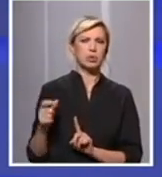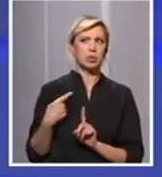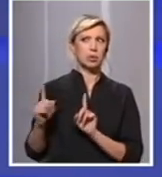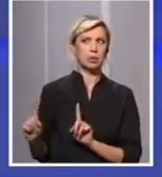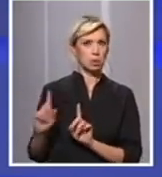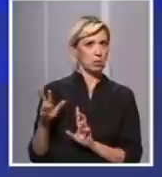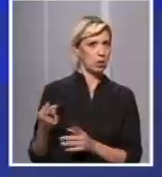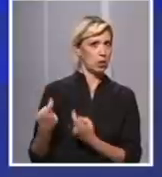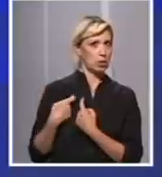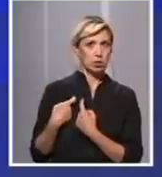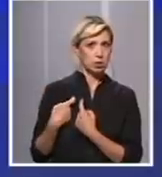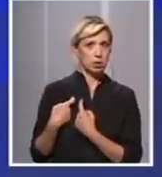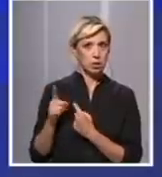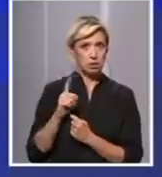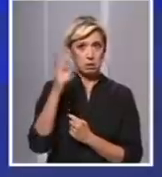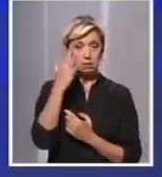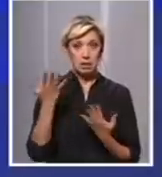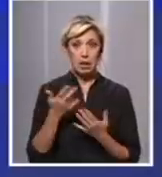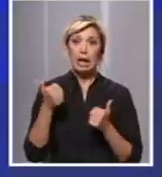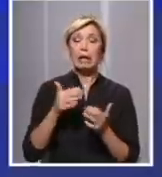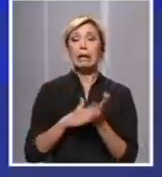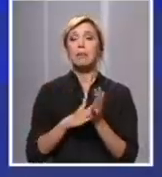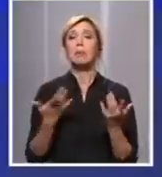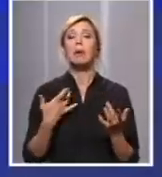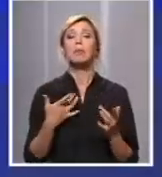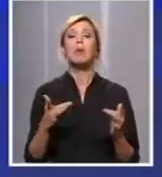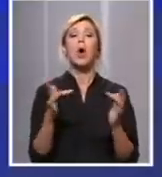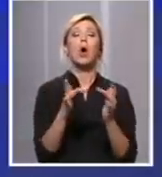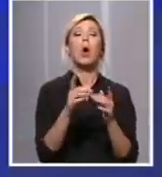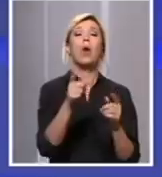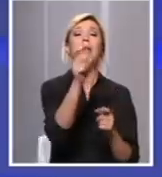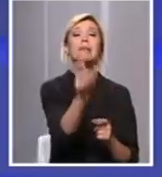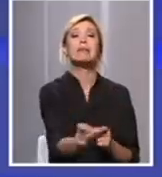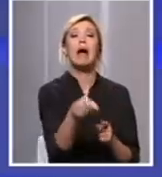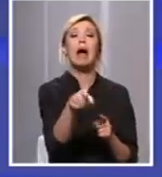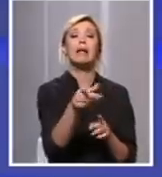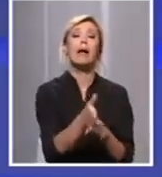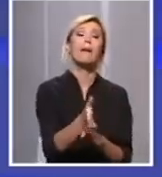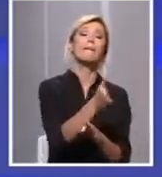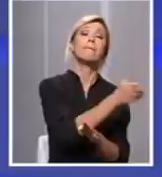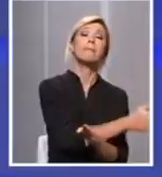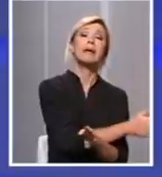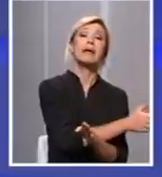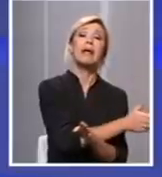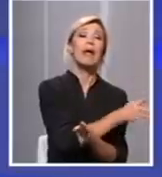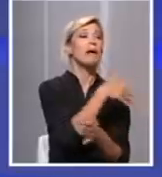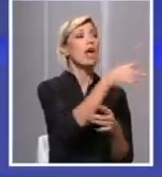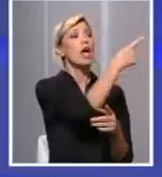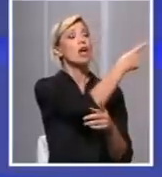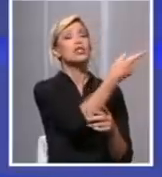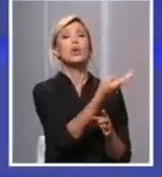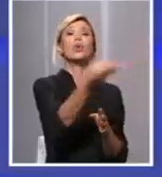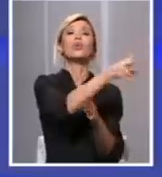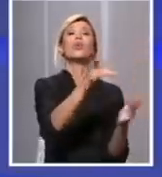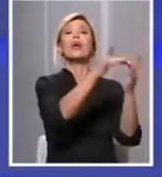nešto se tičeo pored nas. Ili ako smo bili u kontaktu sa osobom koja je pre toga bila u kontaktu s nekim ko je